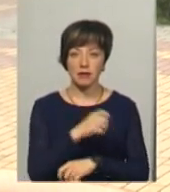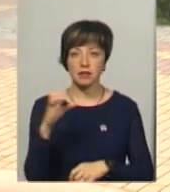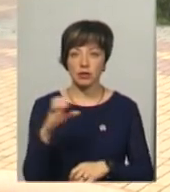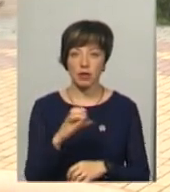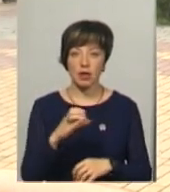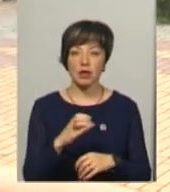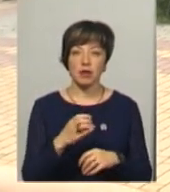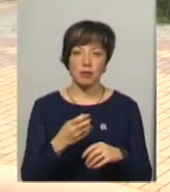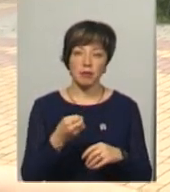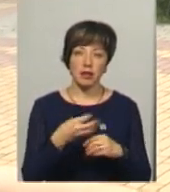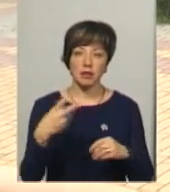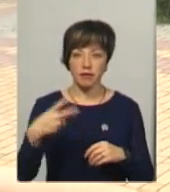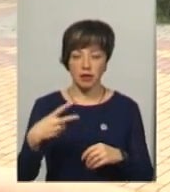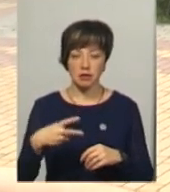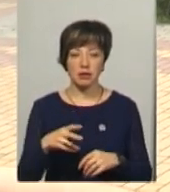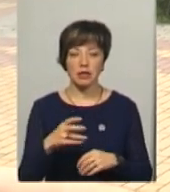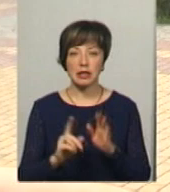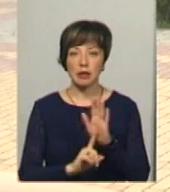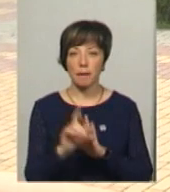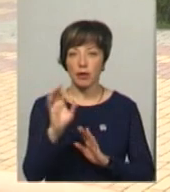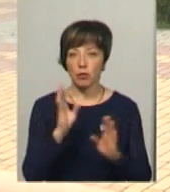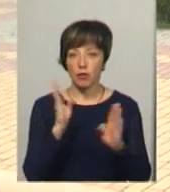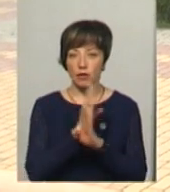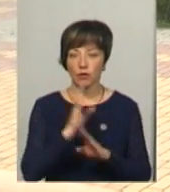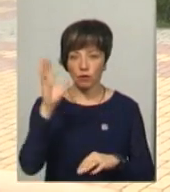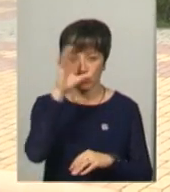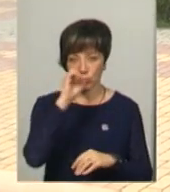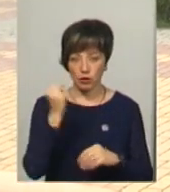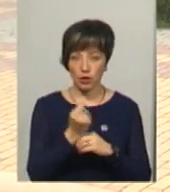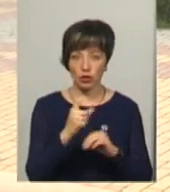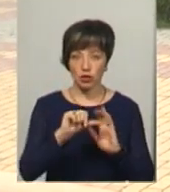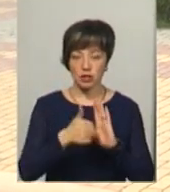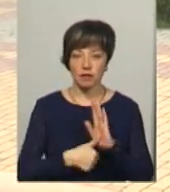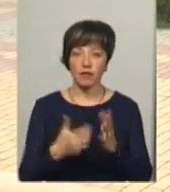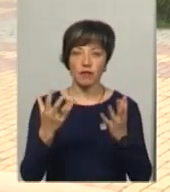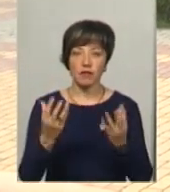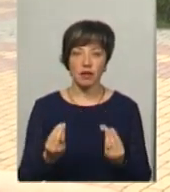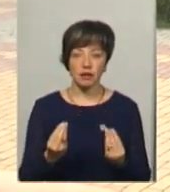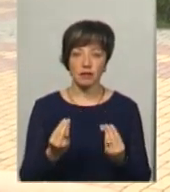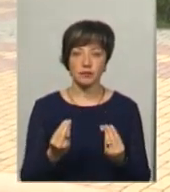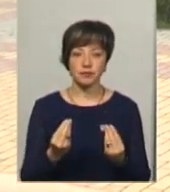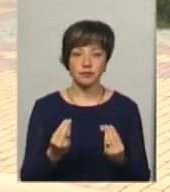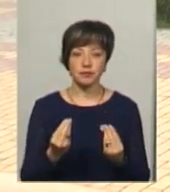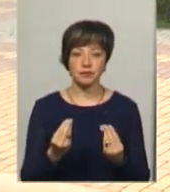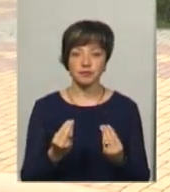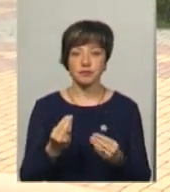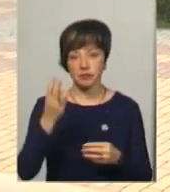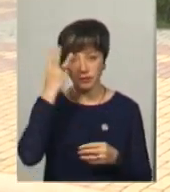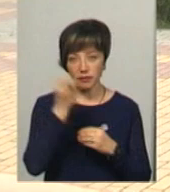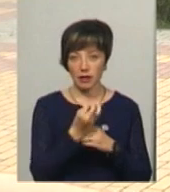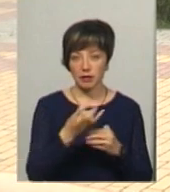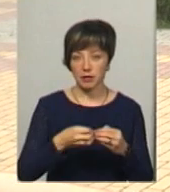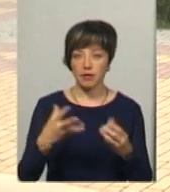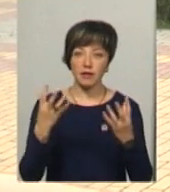паровий 15-20 метрів за секунду. Температура повітря вночі по області 11-16, у Хмельницькому 13-15 градусів тепла,